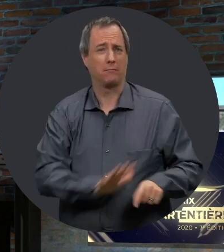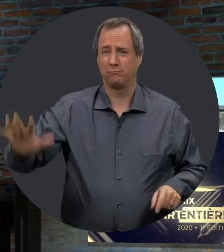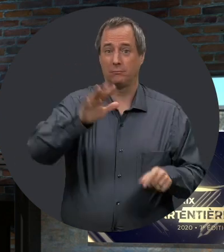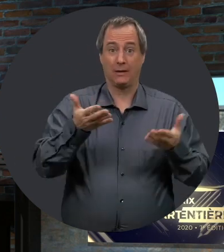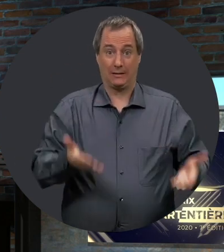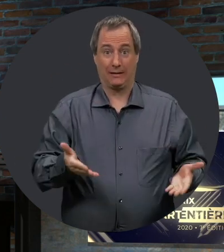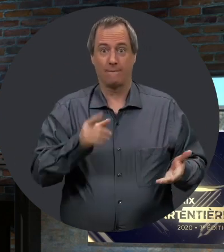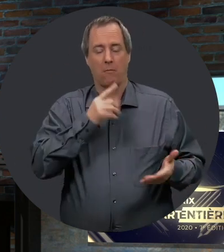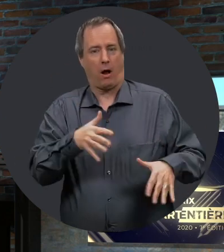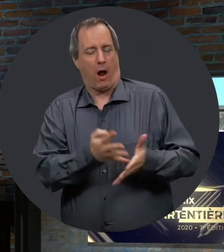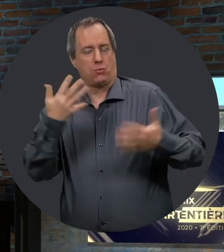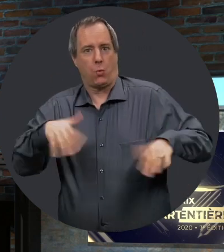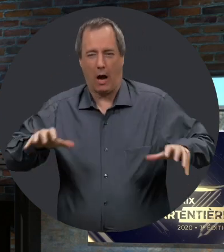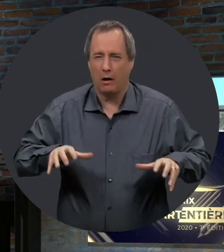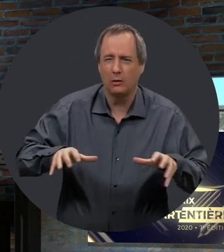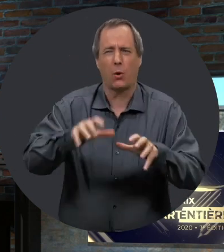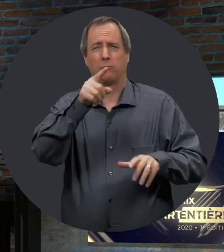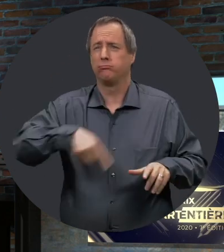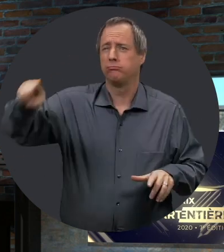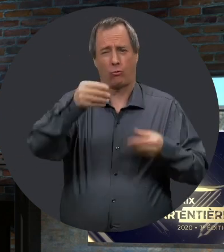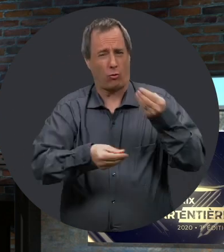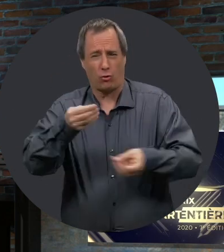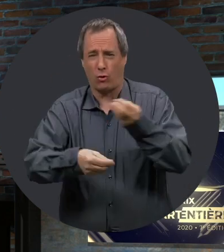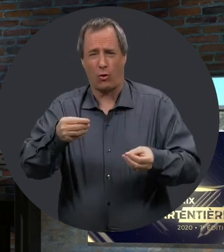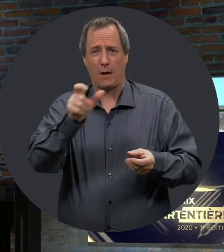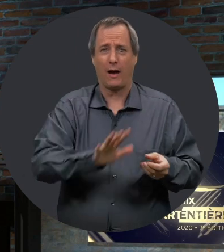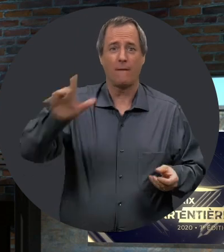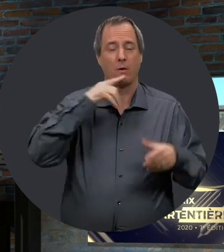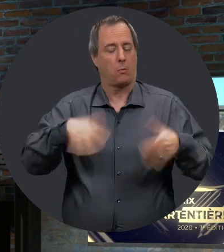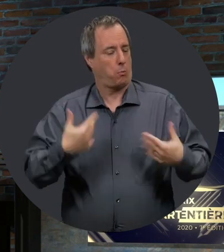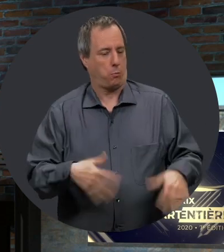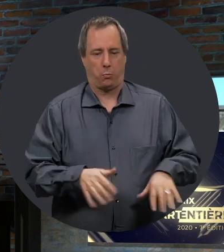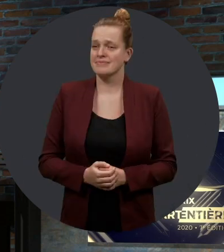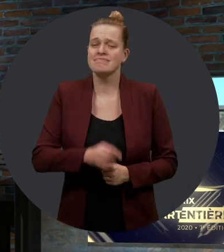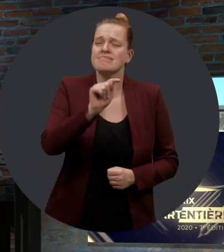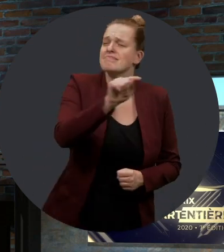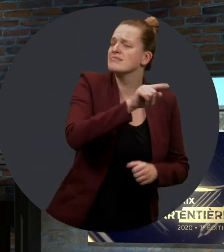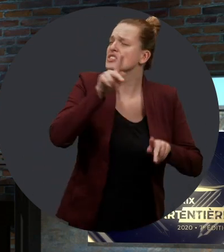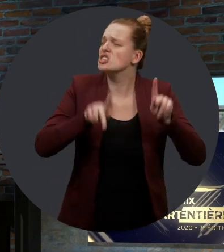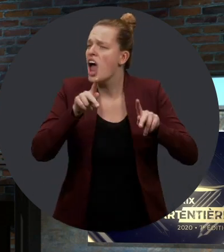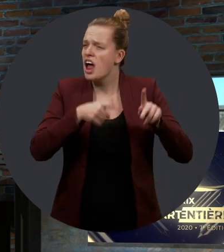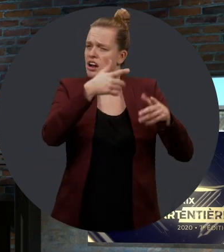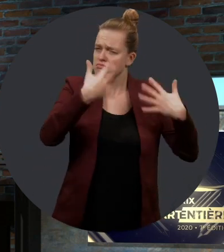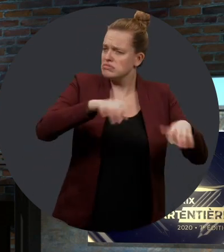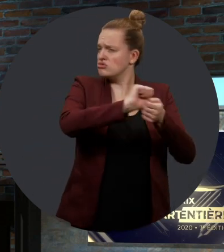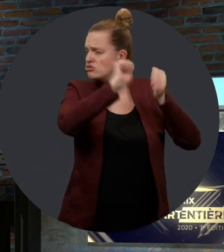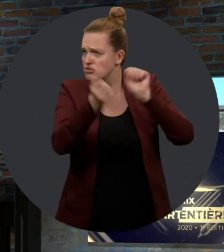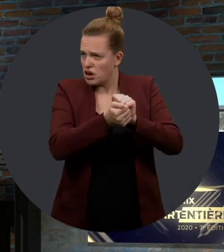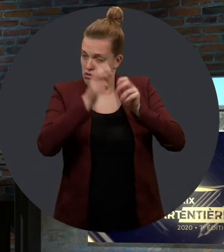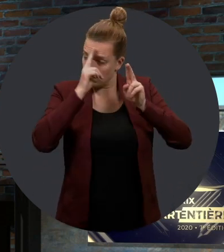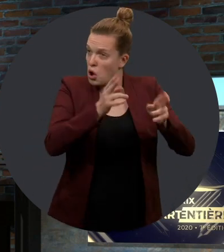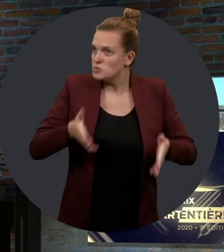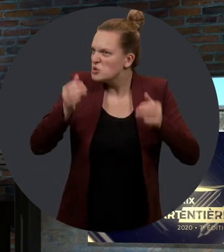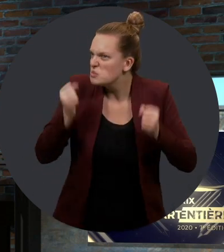les régions du Québec. Donc, on a vraiment la richesse des bonnes actions qui ont été posées au Québec. Et ça va permettre aujourd'hui d'honorer ces gens qui